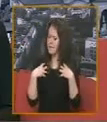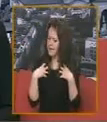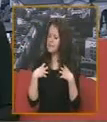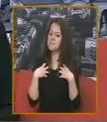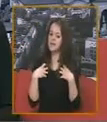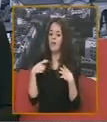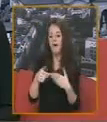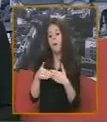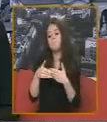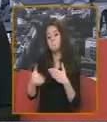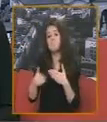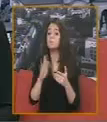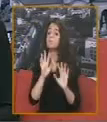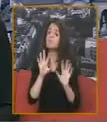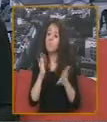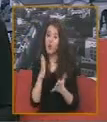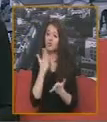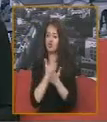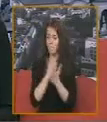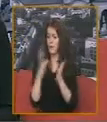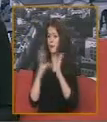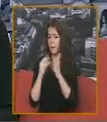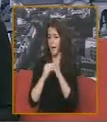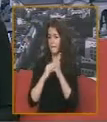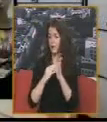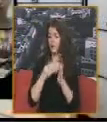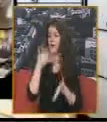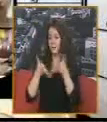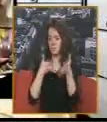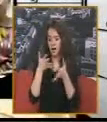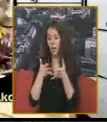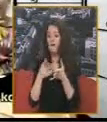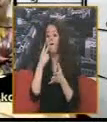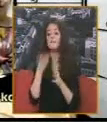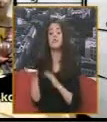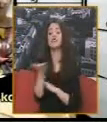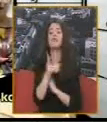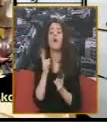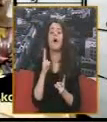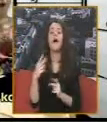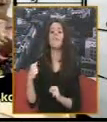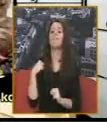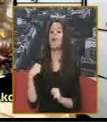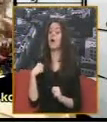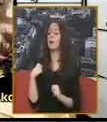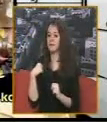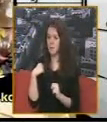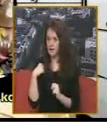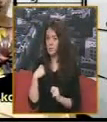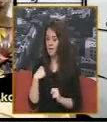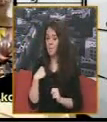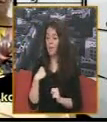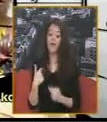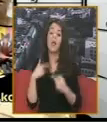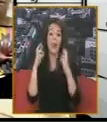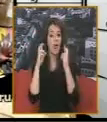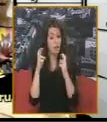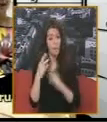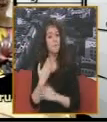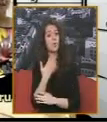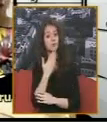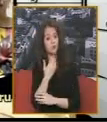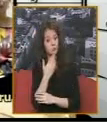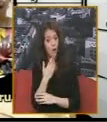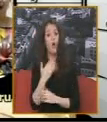predstava Koje ćemo možda prevoditi Videćemo, kažem, kako će biti interesovanje Ali nadamo se da hoće I da će biti